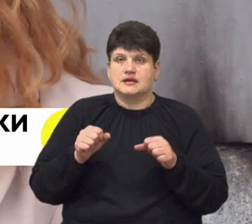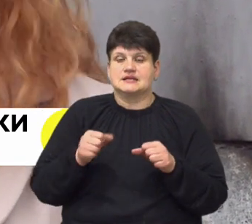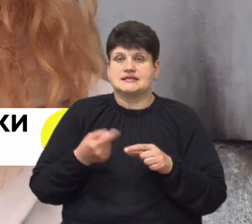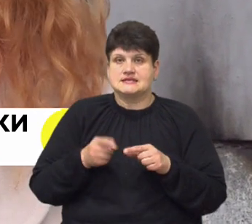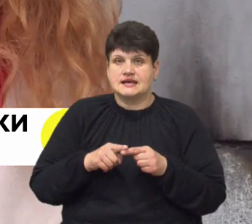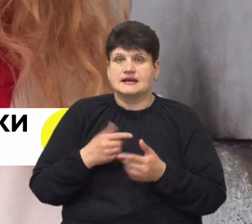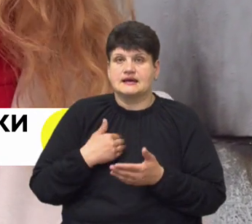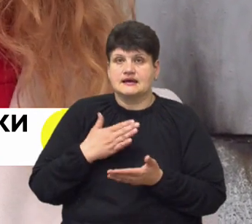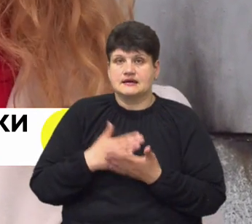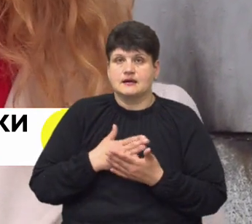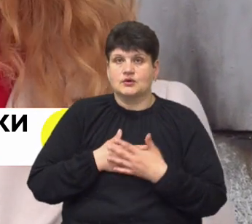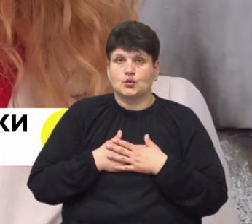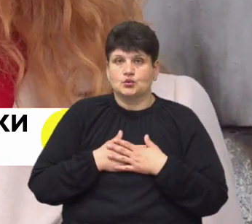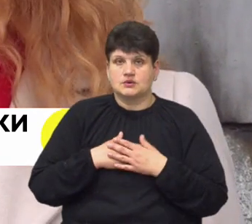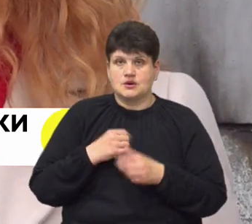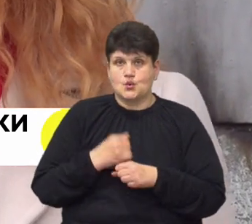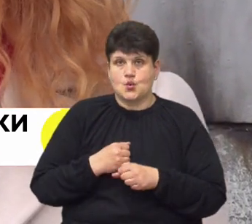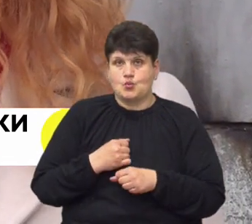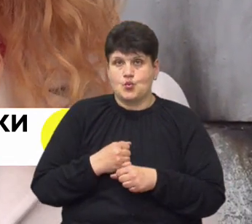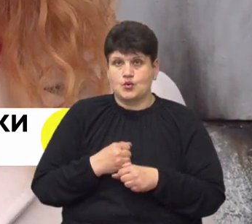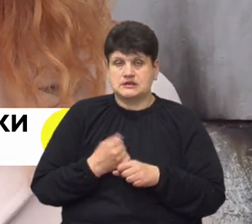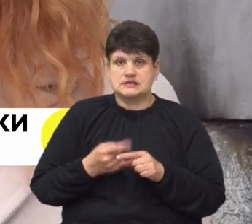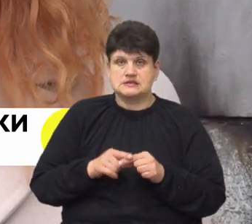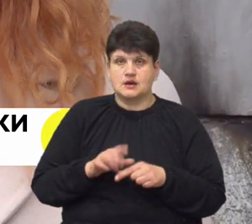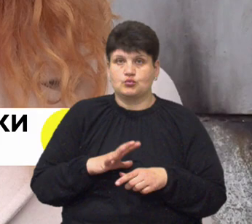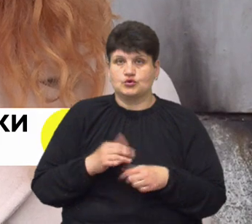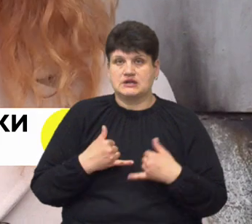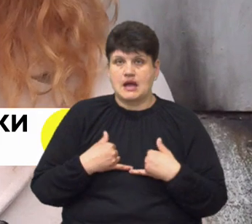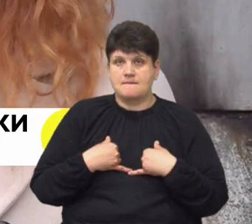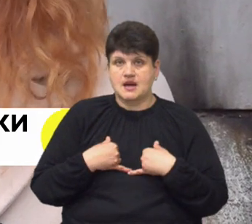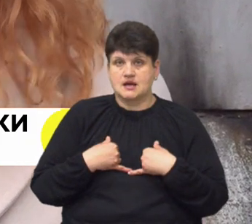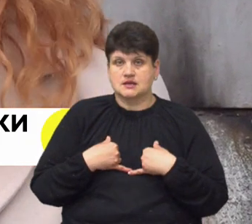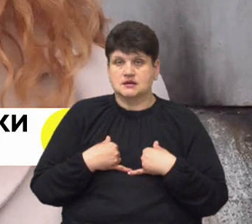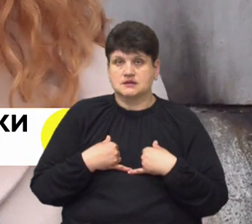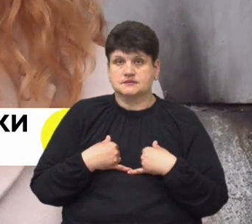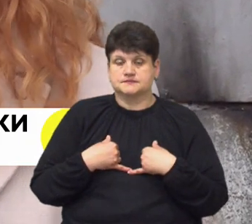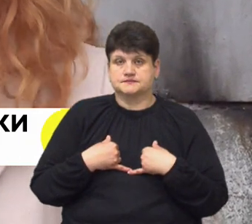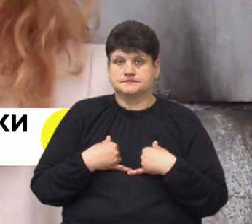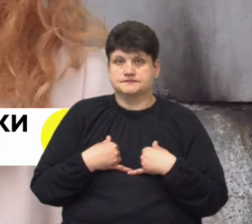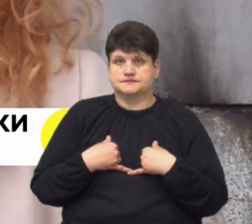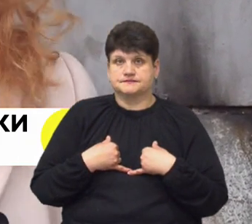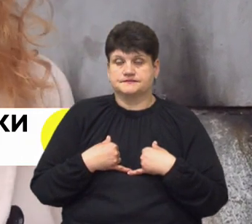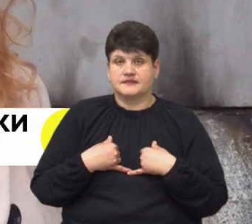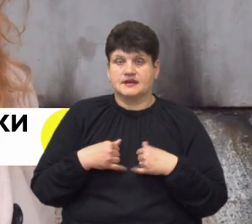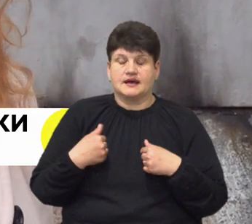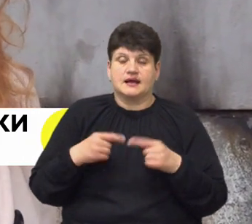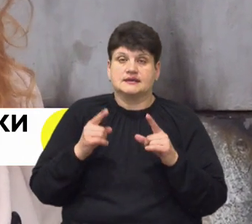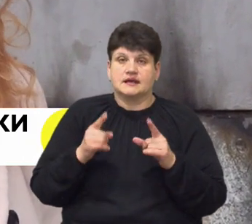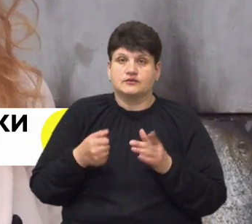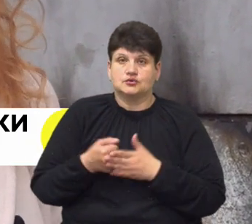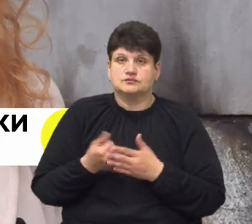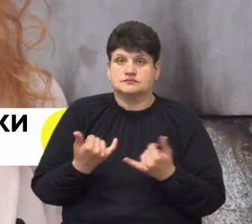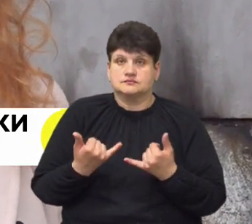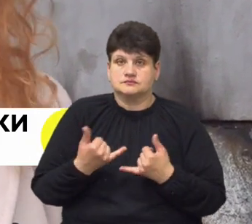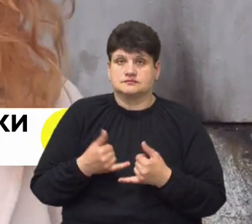є, улюблена робота. Це було для мене дуже якось таким. Я навіть до сих пір дивлюся,